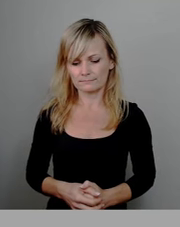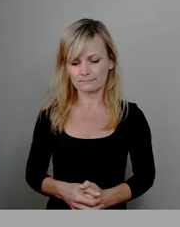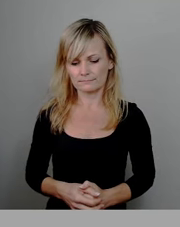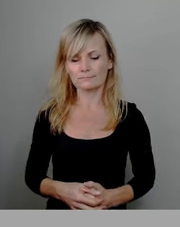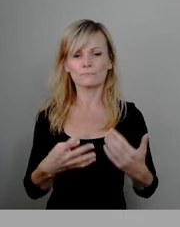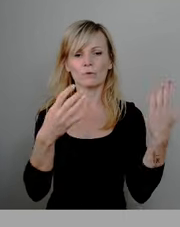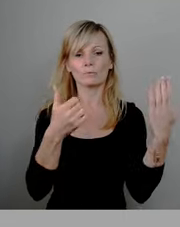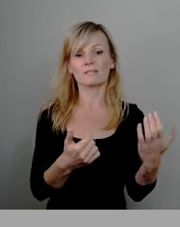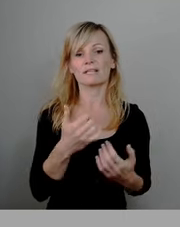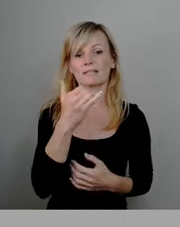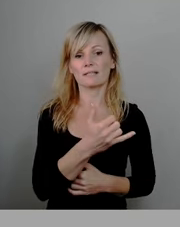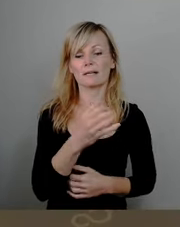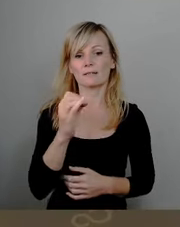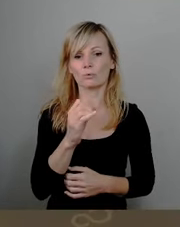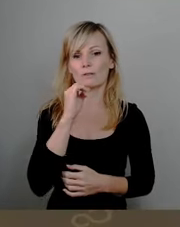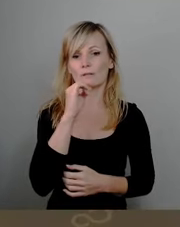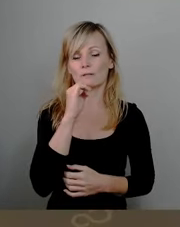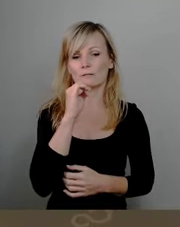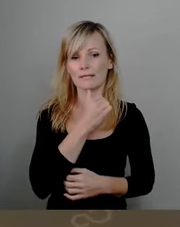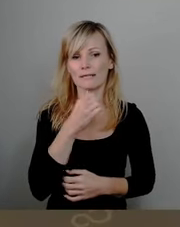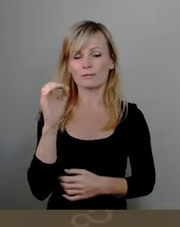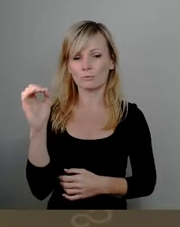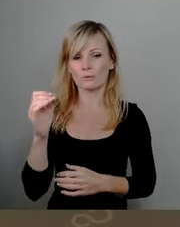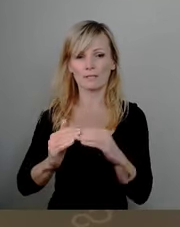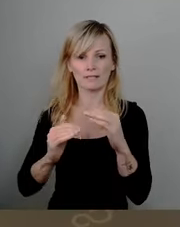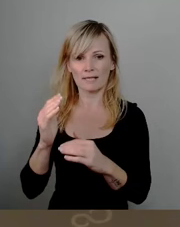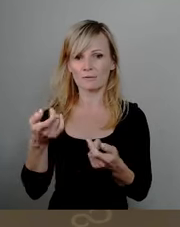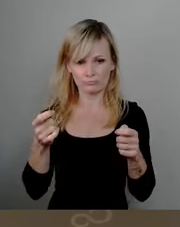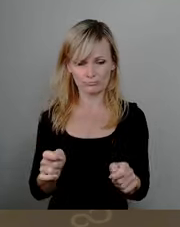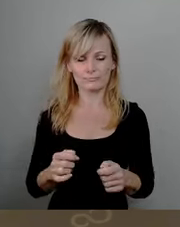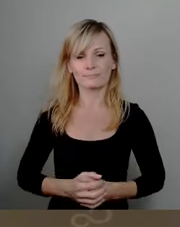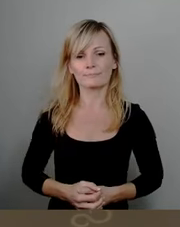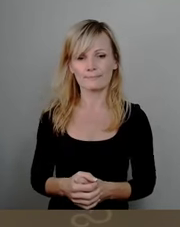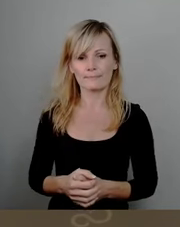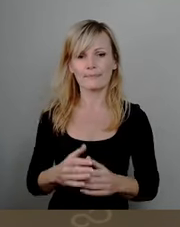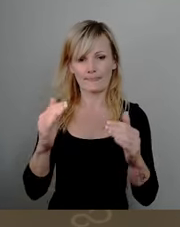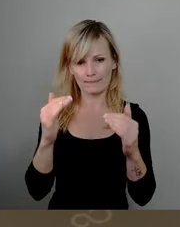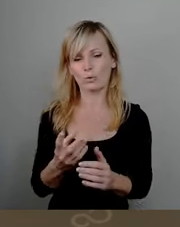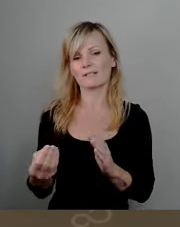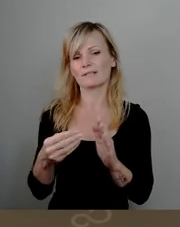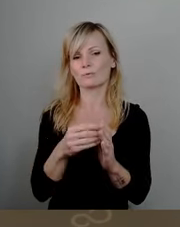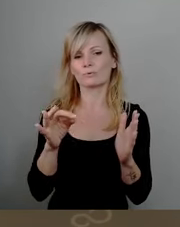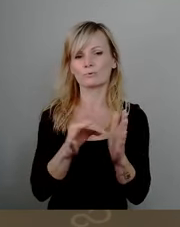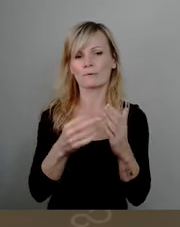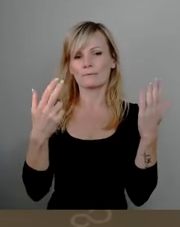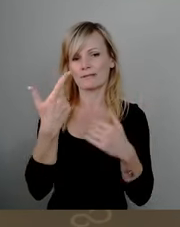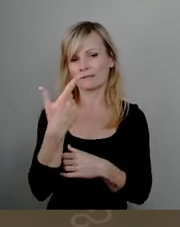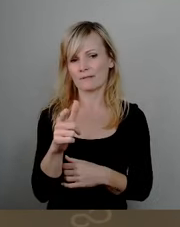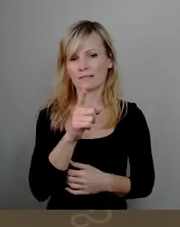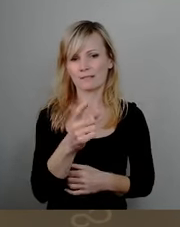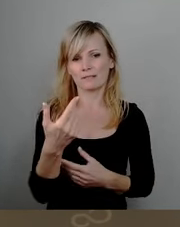69 Ja, 0, 9, 0 Enthaltungen so einstimmig beschlossen. Und wir nehmen noch den 28er. Das war